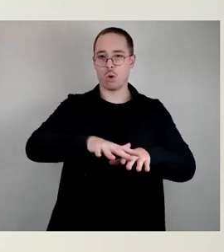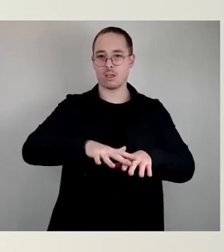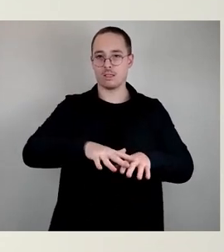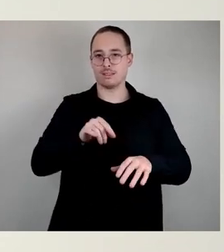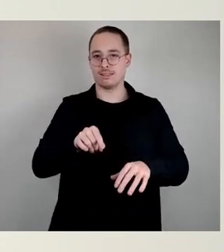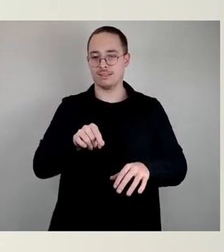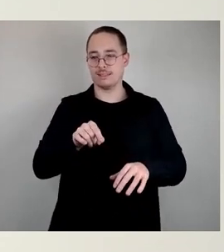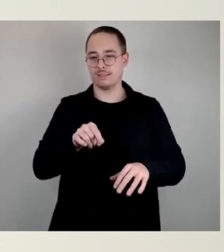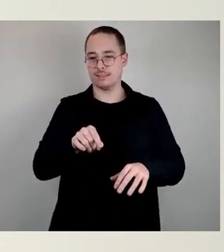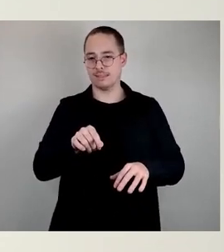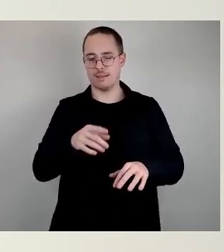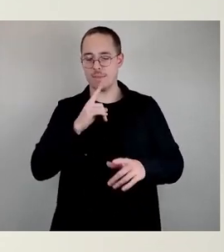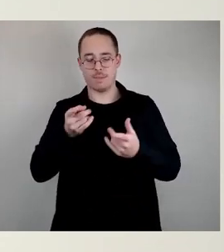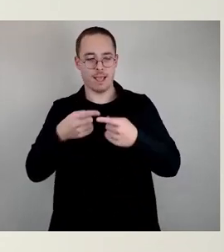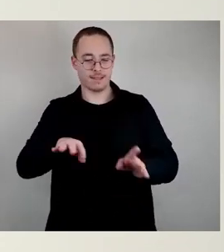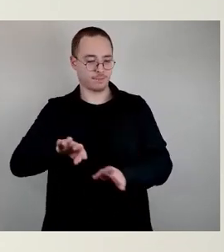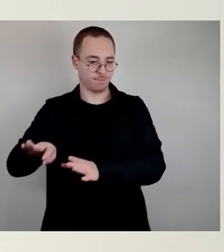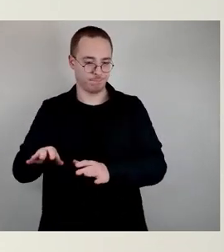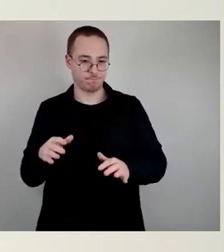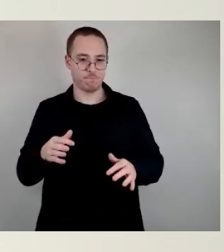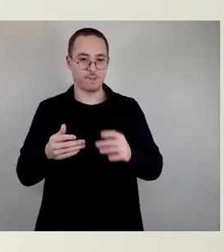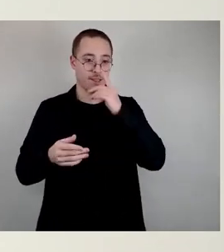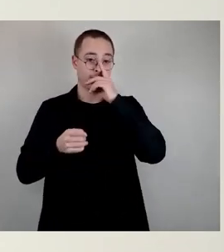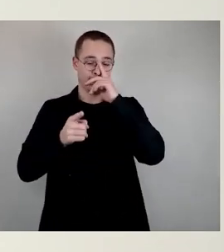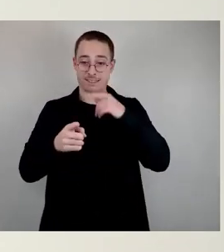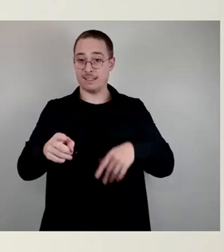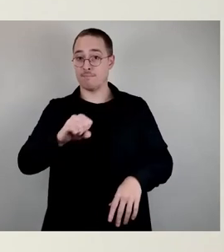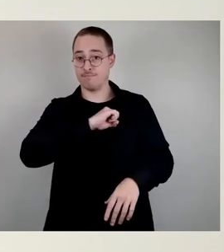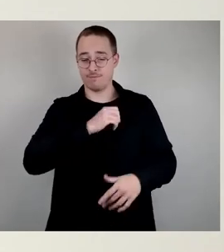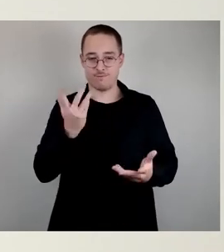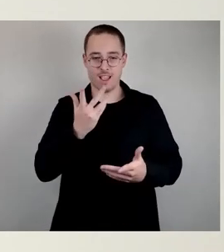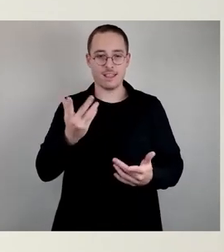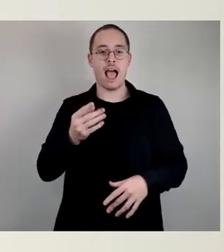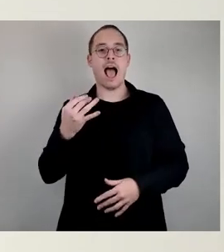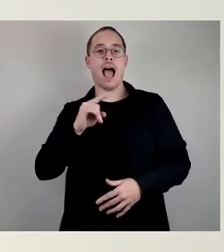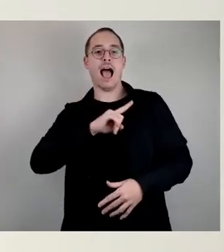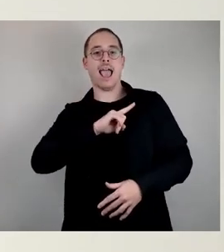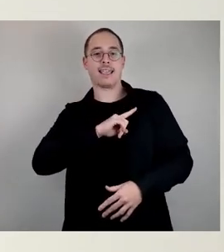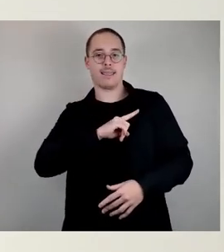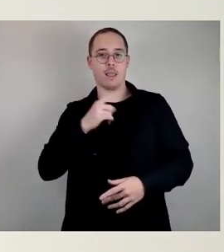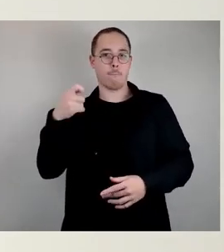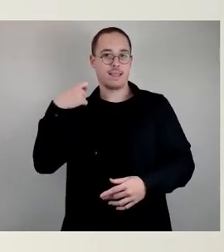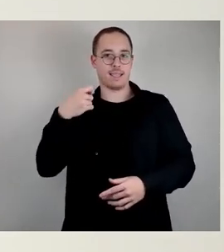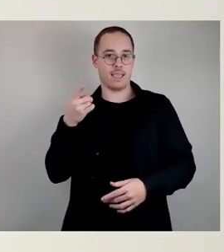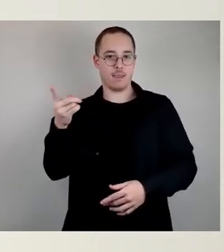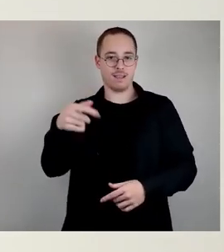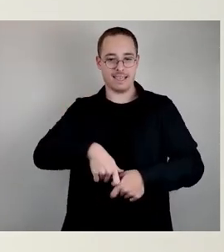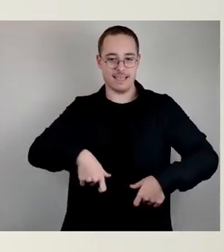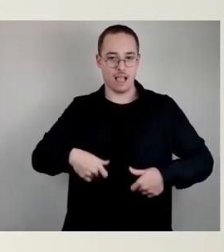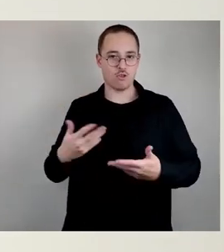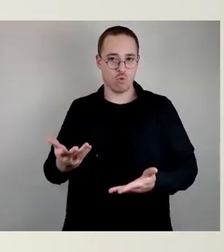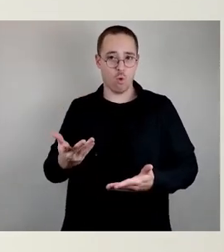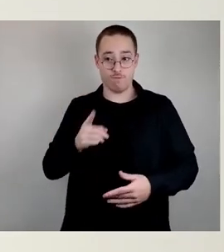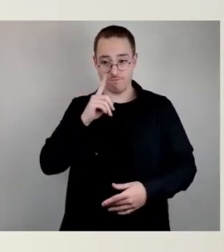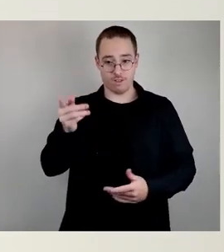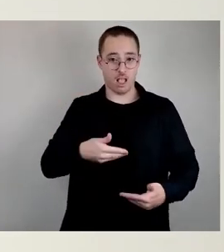zurzeit in das Anlagevermögen vom Eigenbetrieb Kita, wenn wir das an das AI abgeben, so steht es auch in der Vorlage, wollen